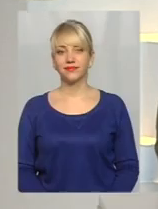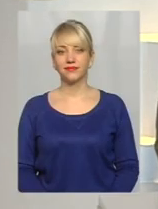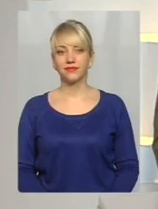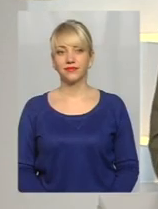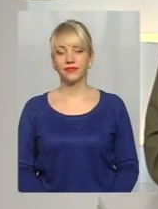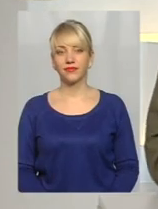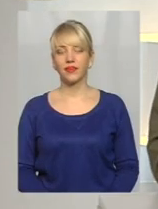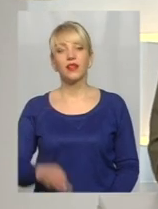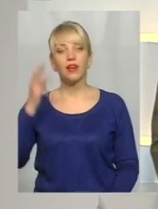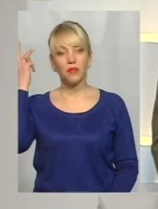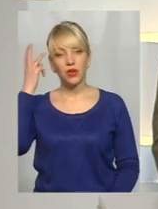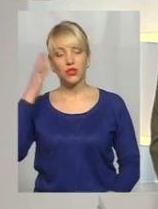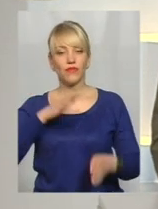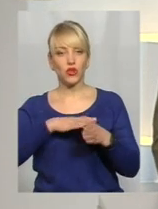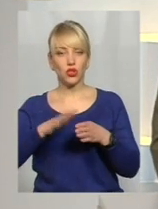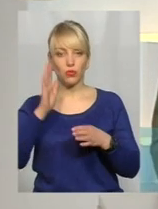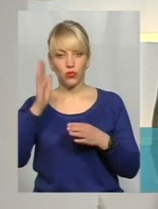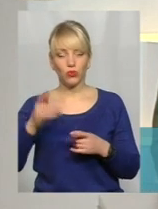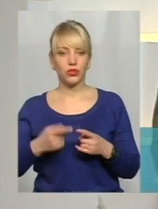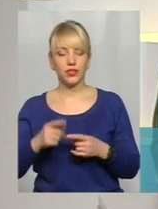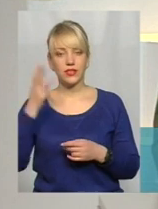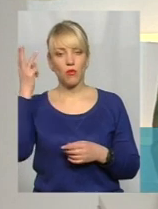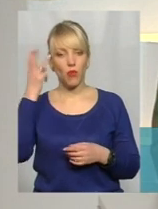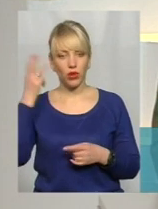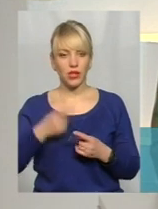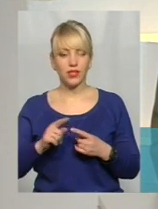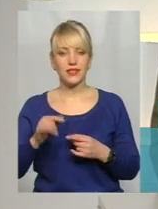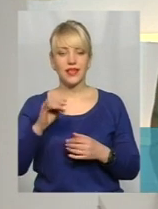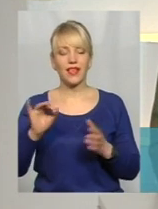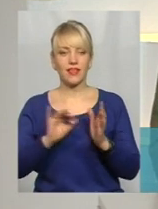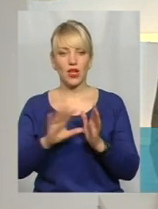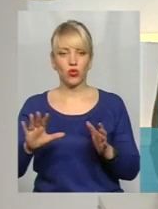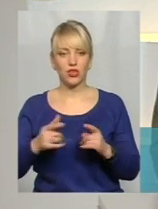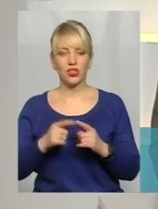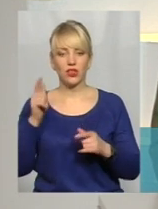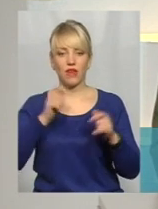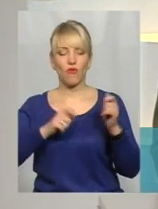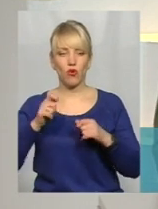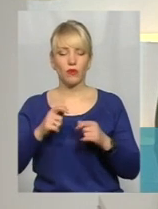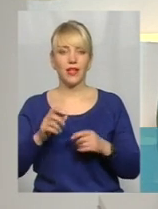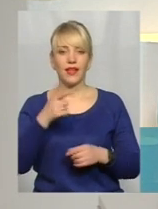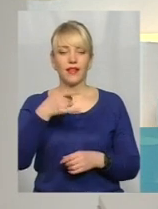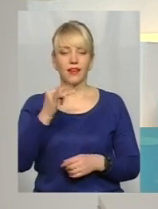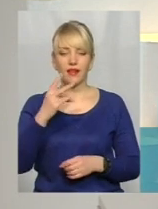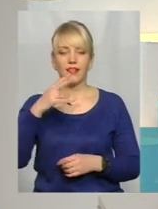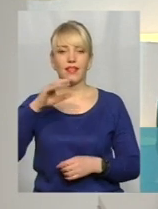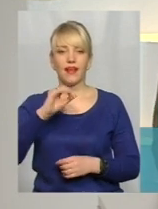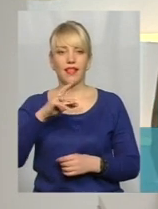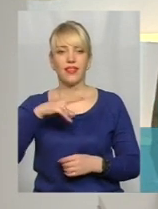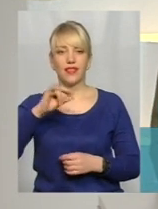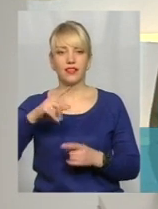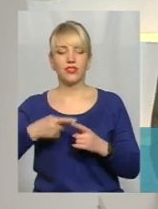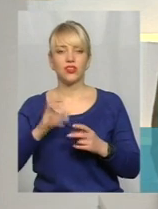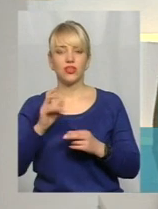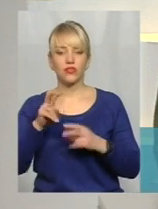У Хмельницькому відбудеться подільський енергетичний форум Green Energy. Як в нашій області шукають альтернативу